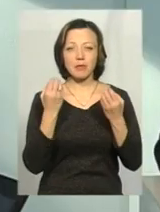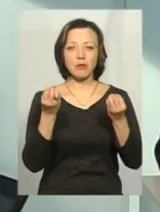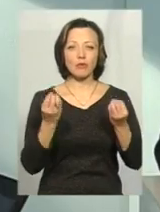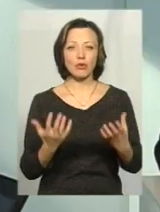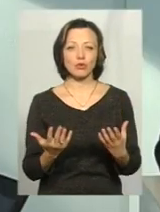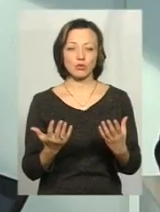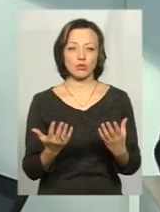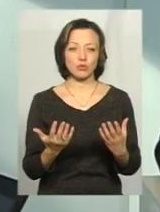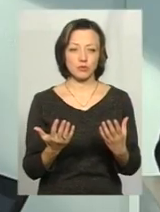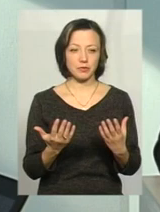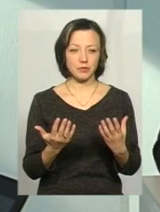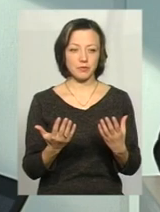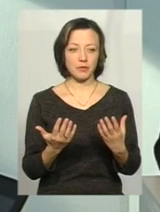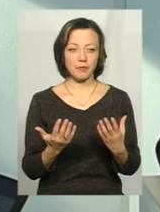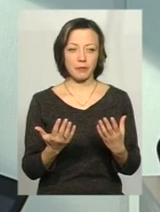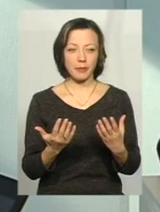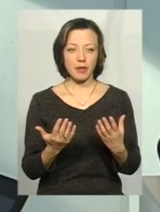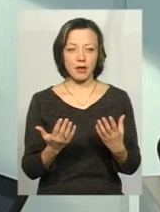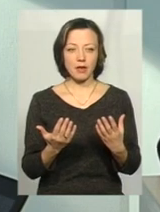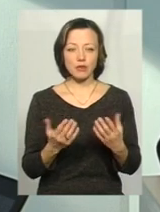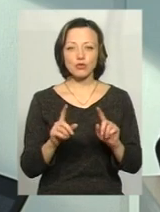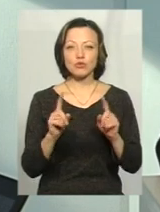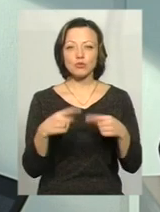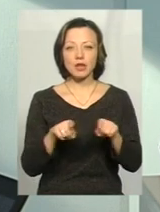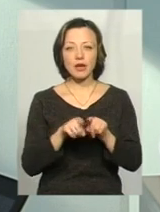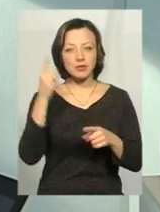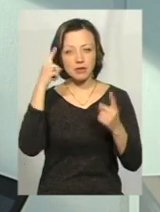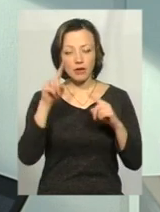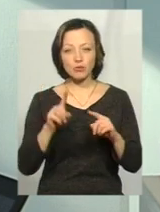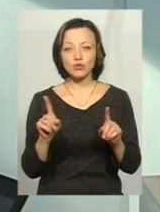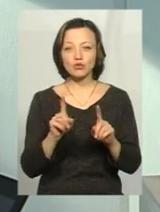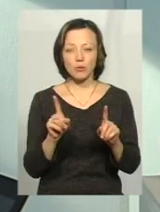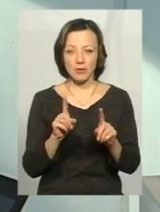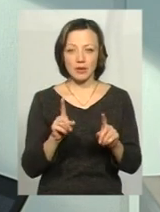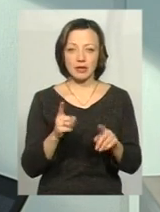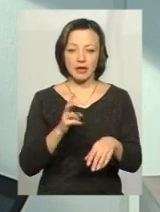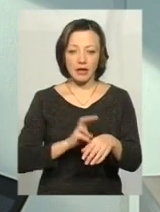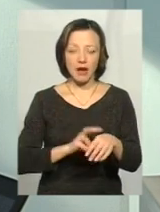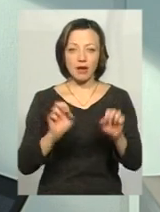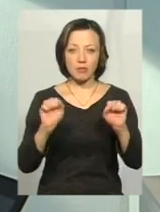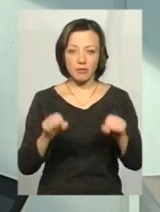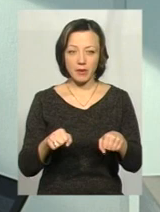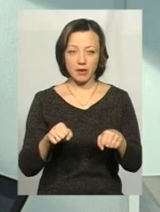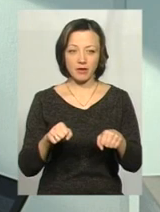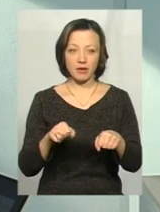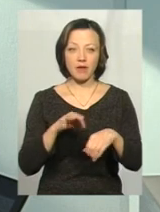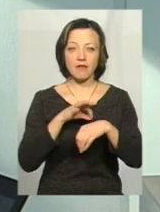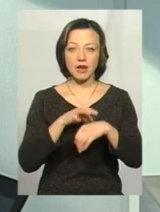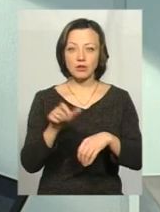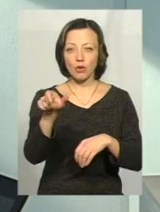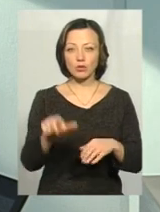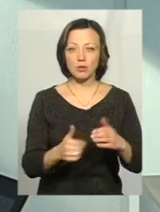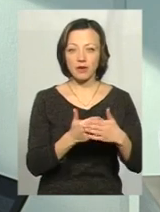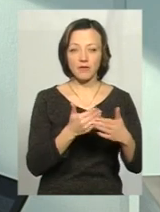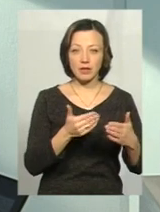алгоритм, чому такий задум, для того, щоб цей лікар міг вести особу